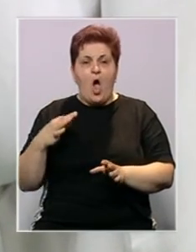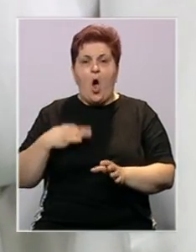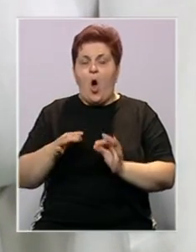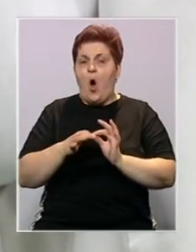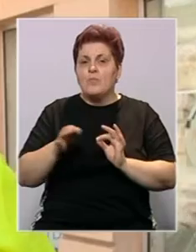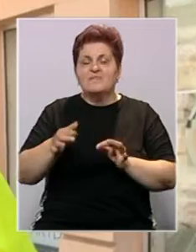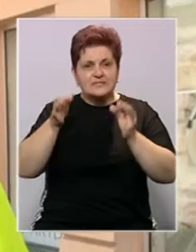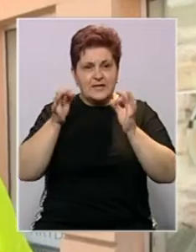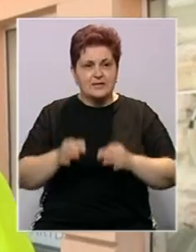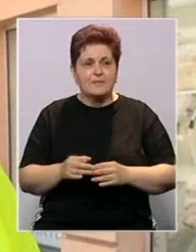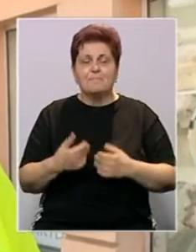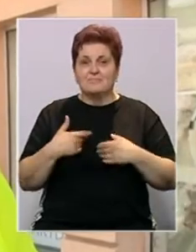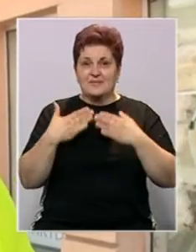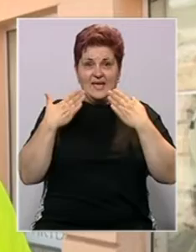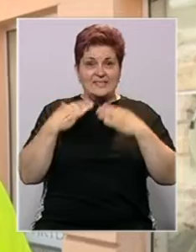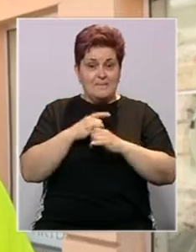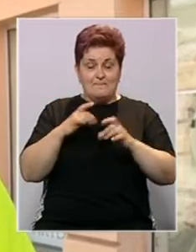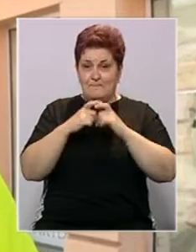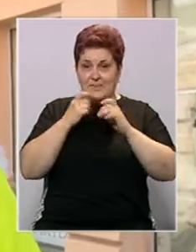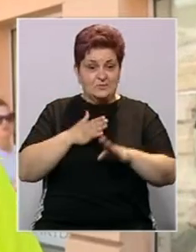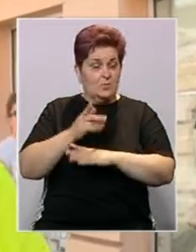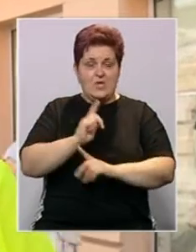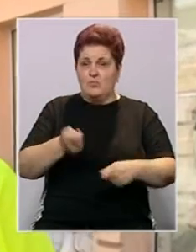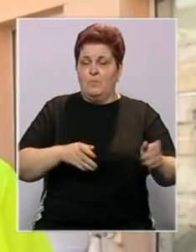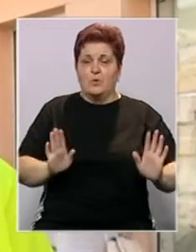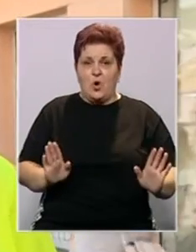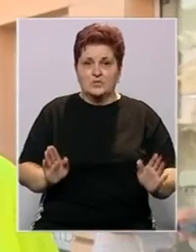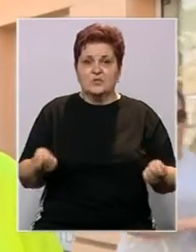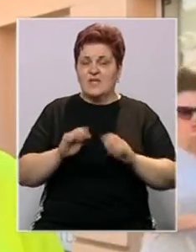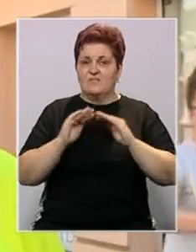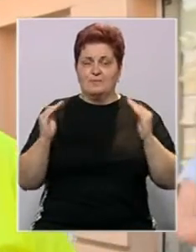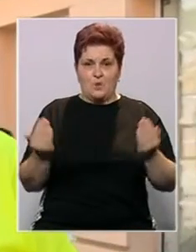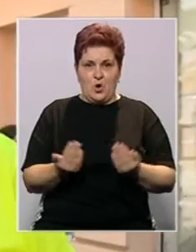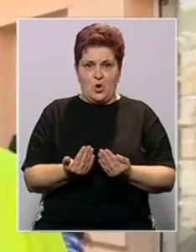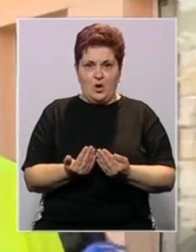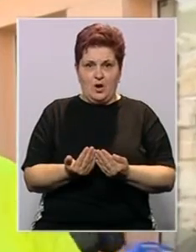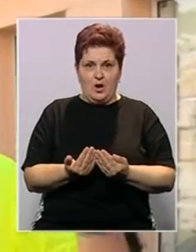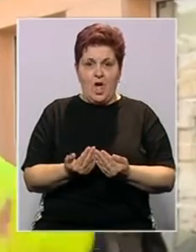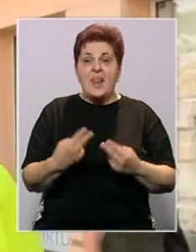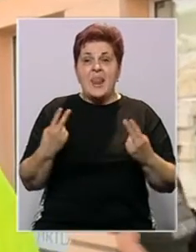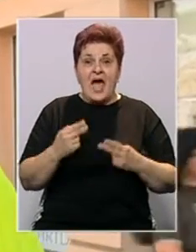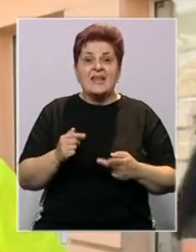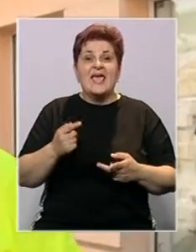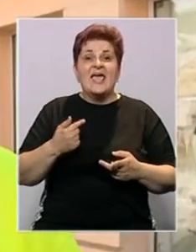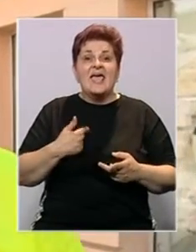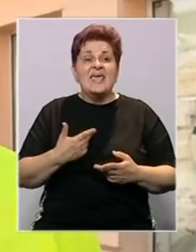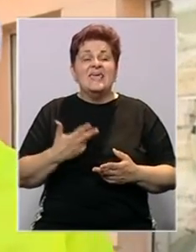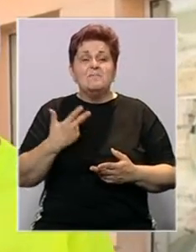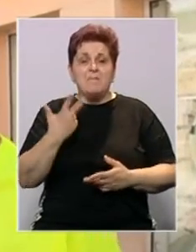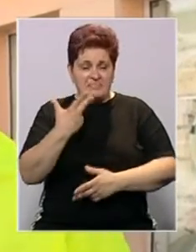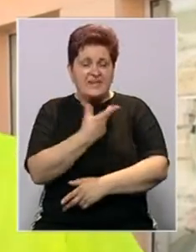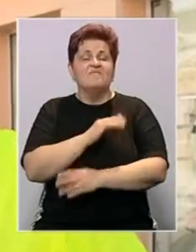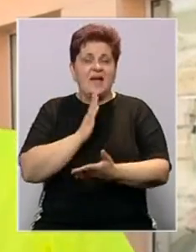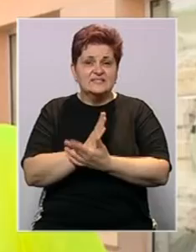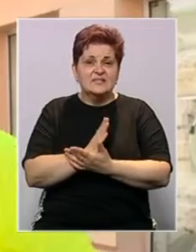mjere se poštuju. I vjerujte da bez maske ne ulozim na jednu prodamcu i zatvoren prostor. Naravno, iako imam te dvi, tri vakcine što sam